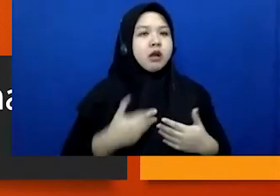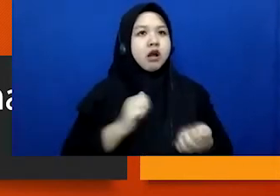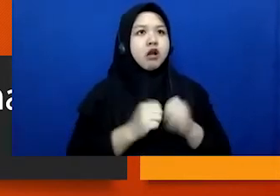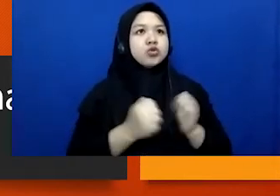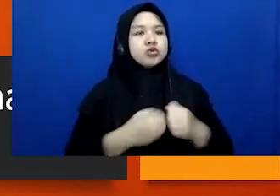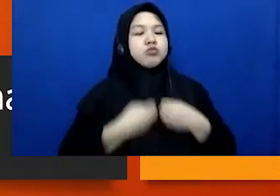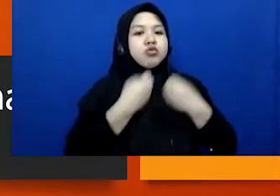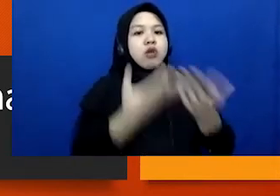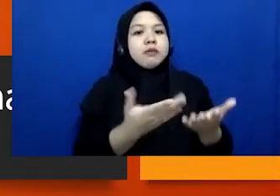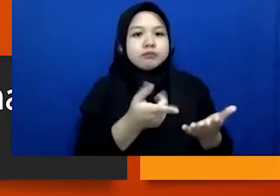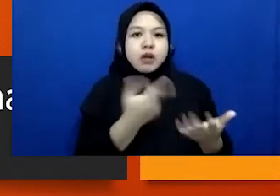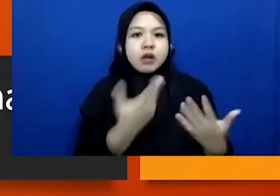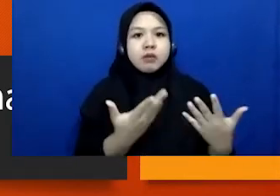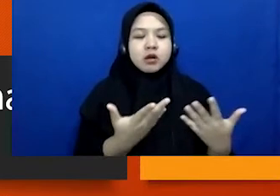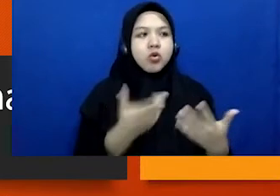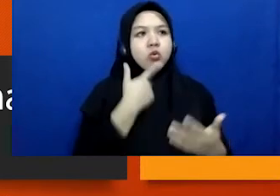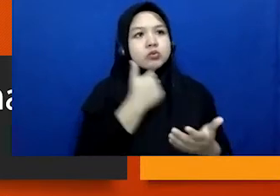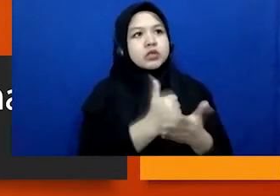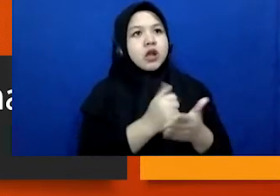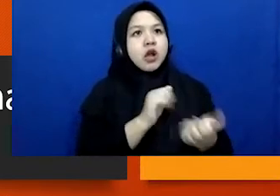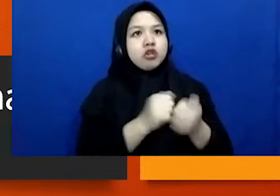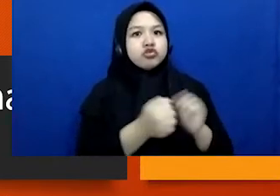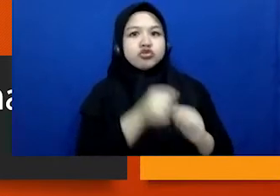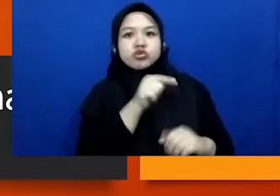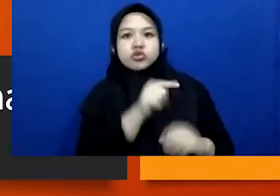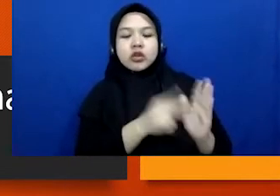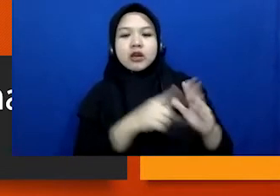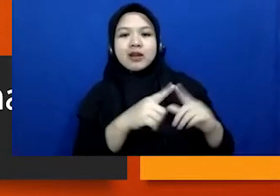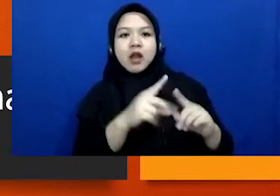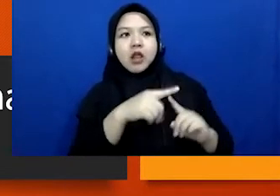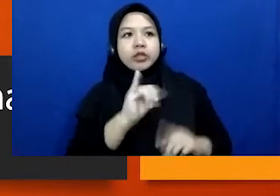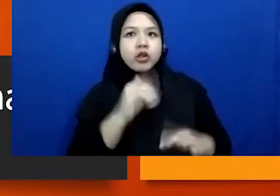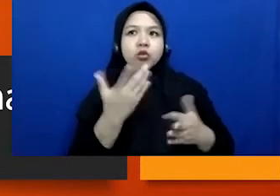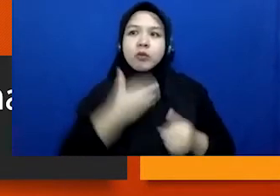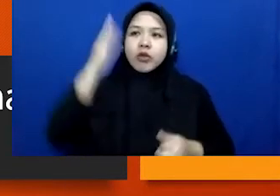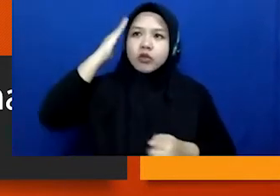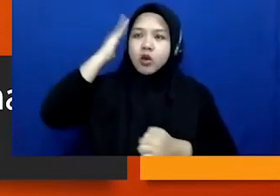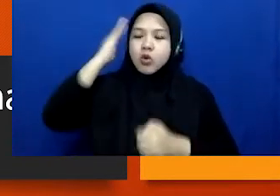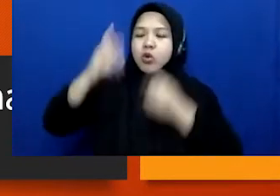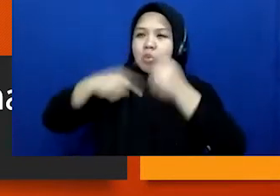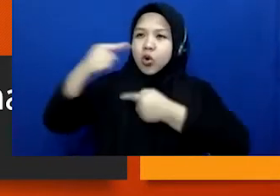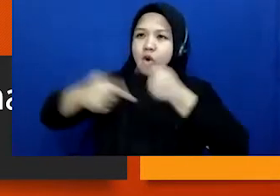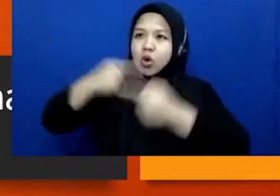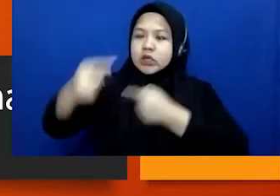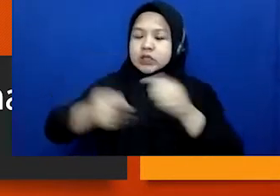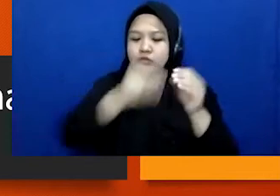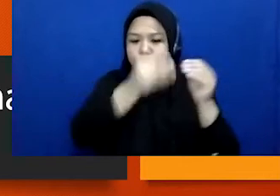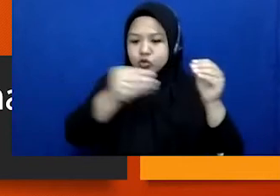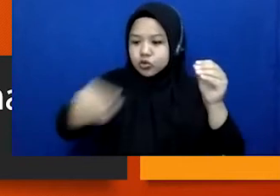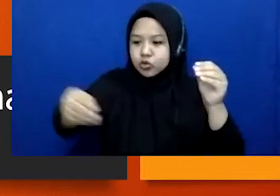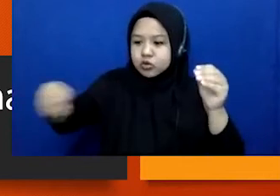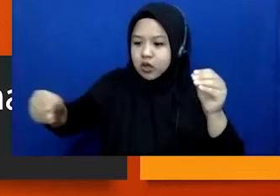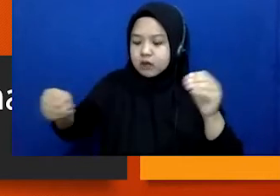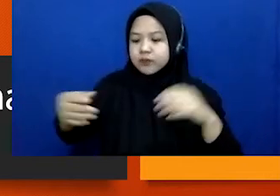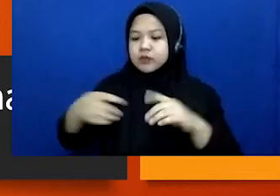yang menimpa Narti misalnya. Atau ingin tahu kronologi soal kisah penembakannya Kamiso,